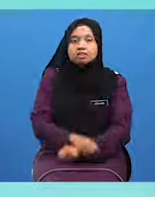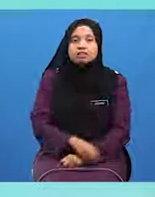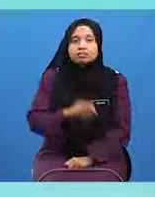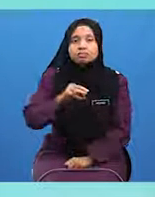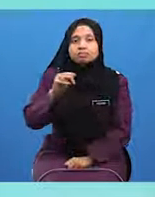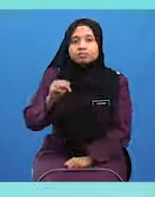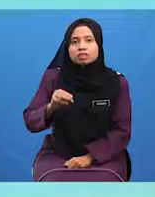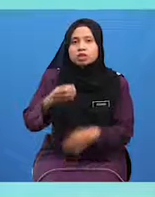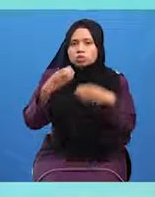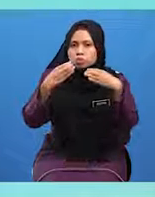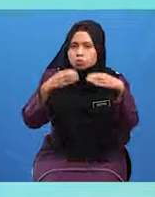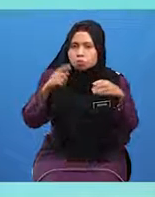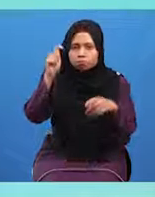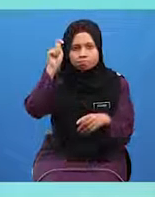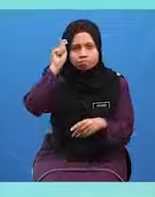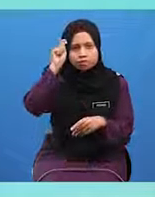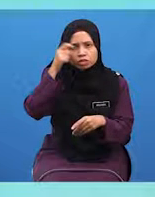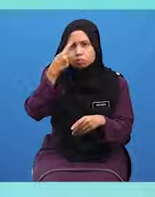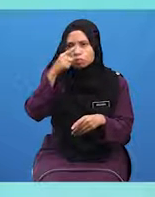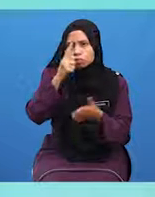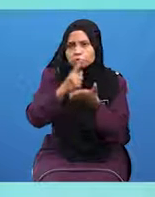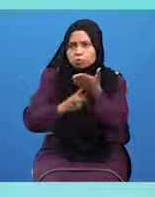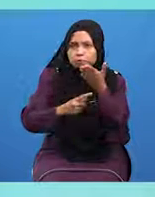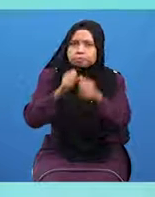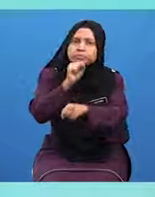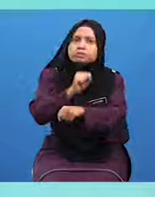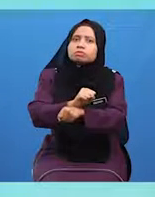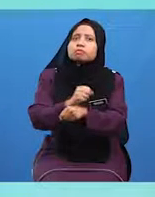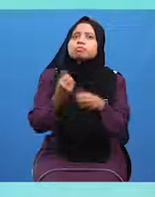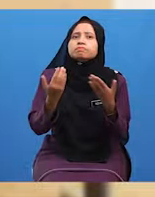Sari kata oleh SDI